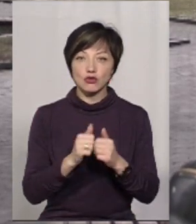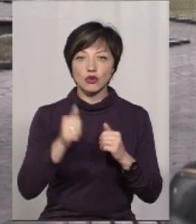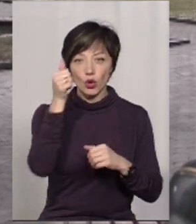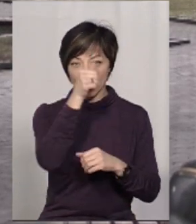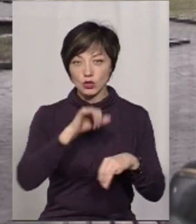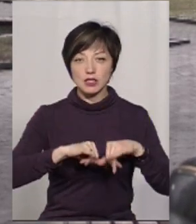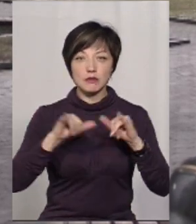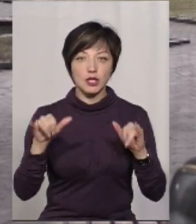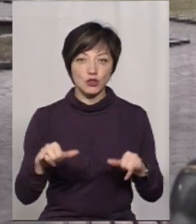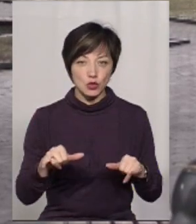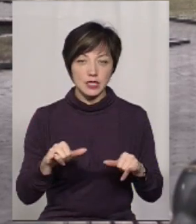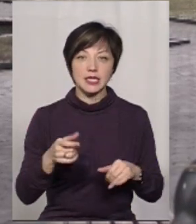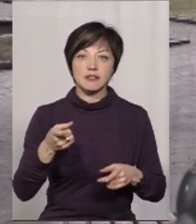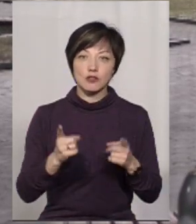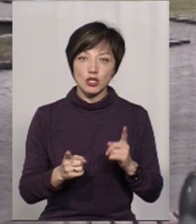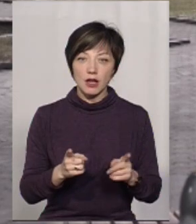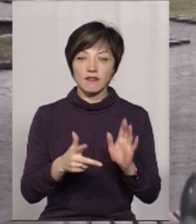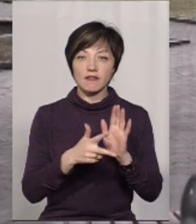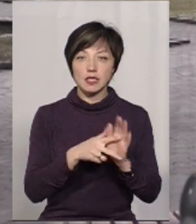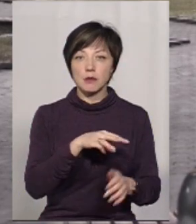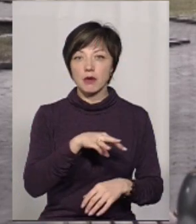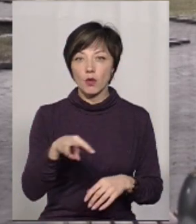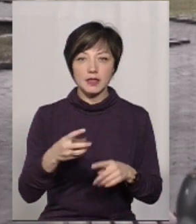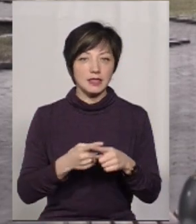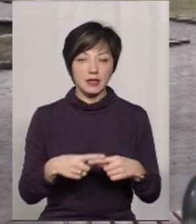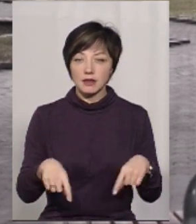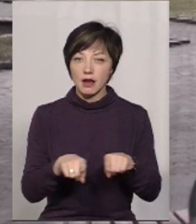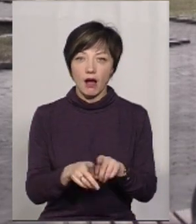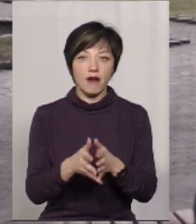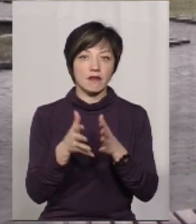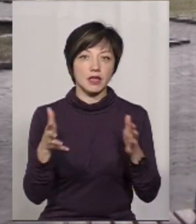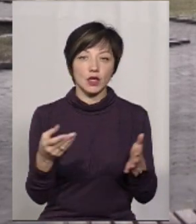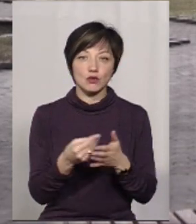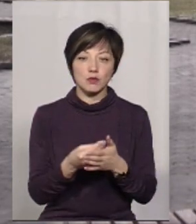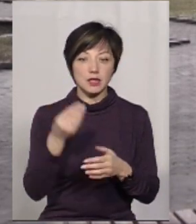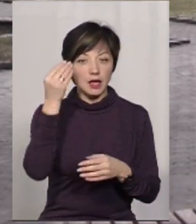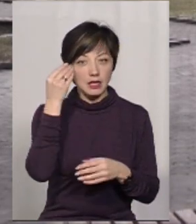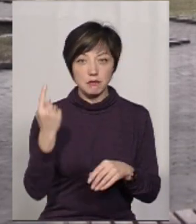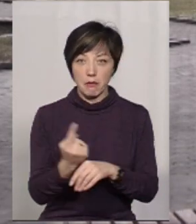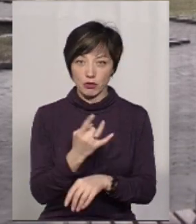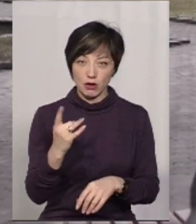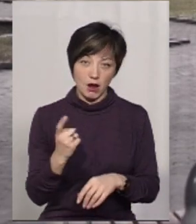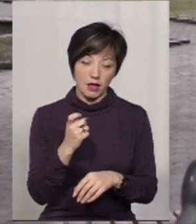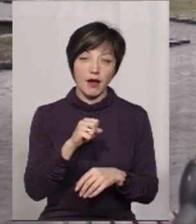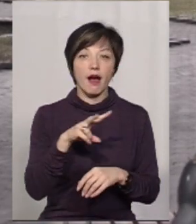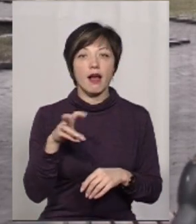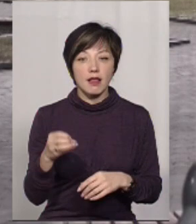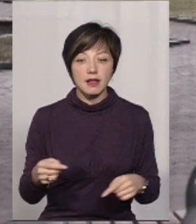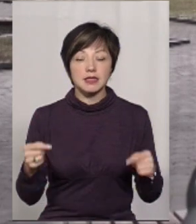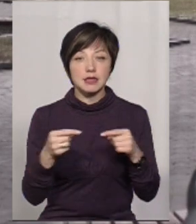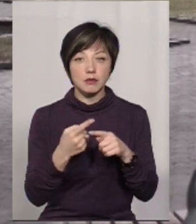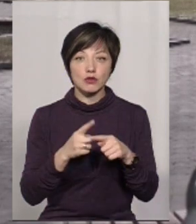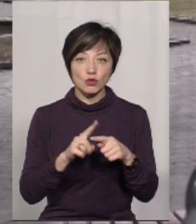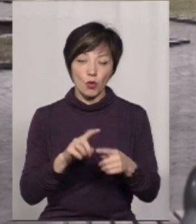росте. І, звичайно, 8 мільйонів – це не така велика сума, як кажеться, з першого разу. Але саме з цього